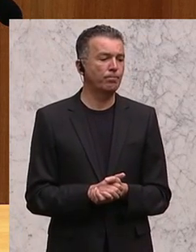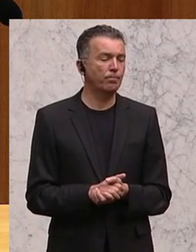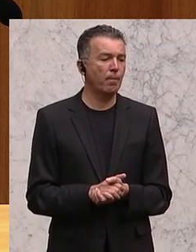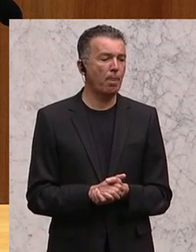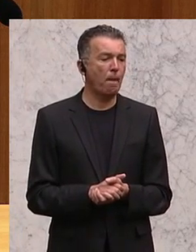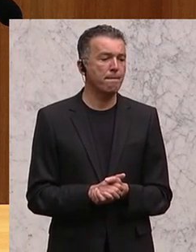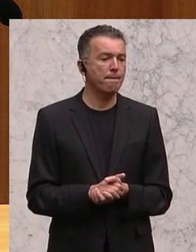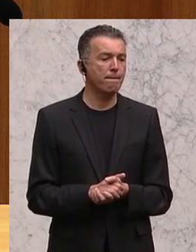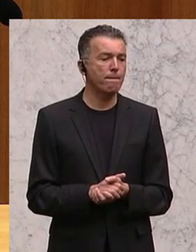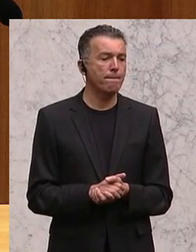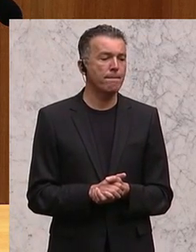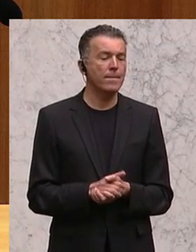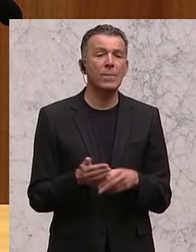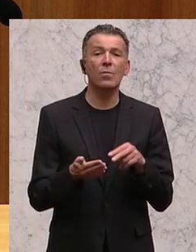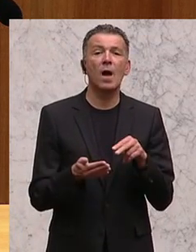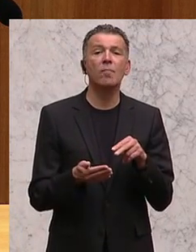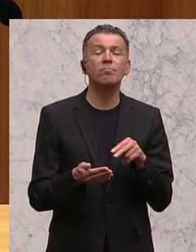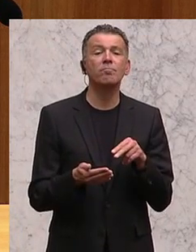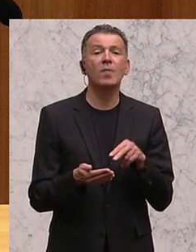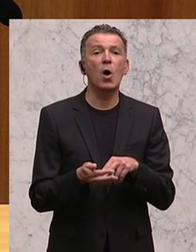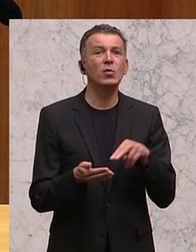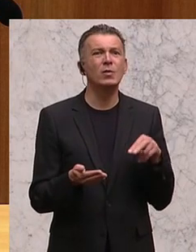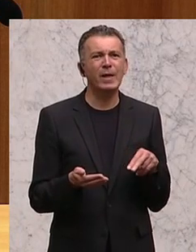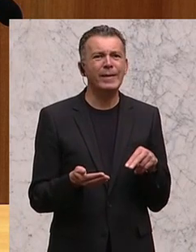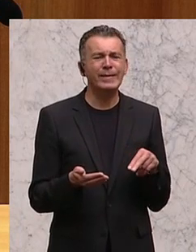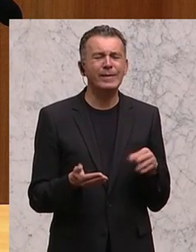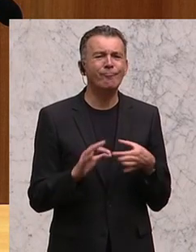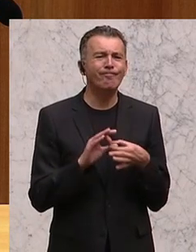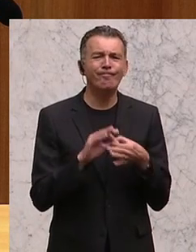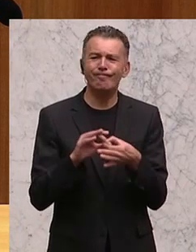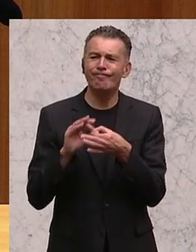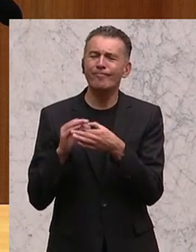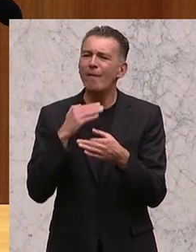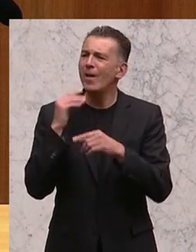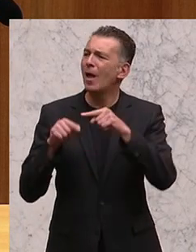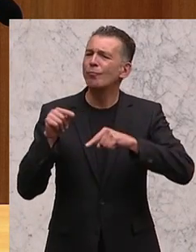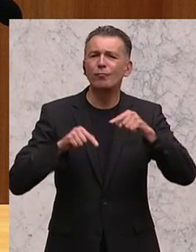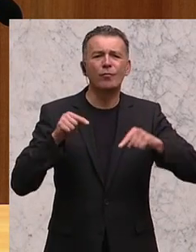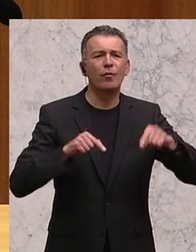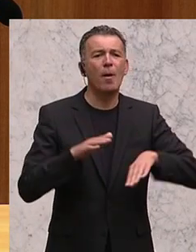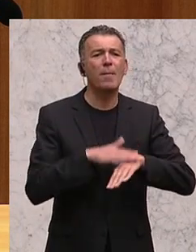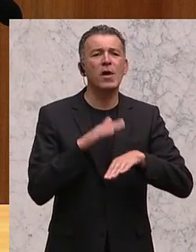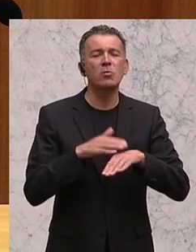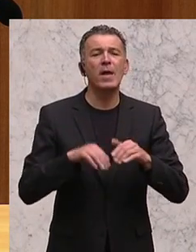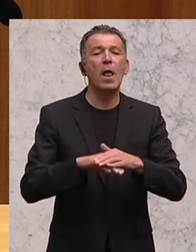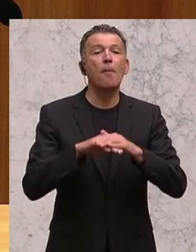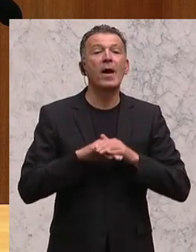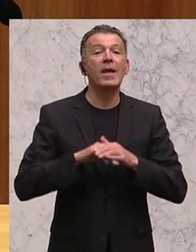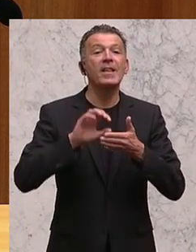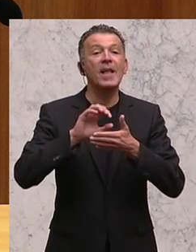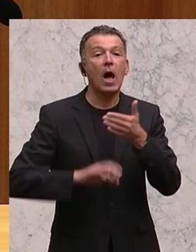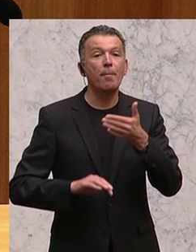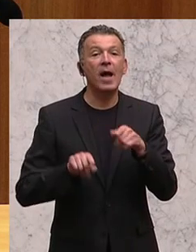diesem Austritt viele andere Dinge hängen, wie beispielsweise der Britenrabatt ja auch